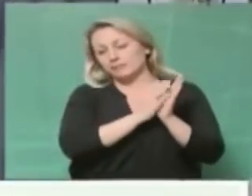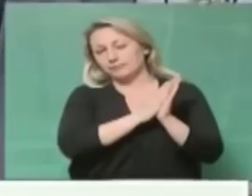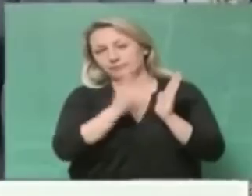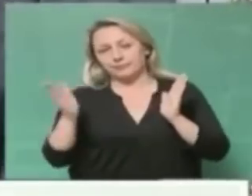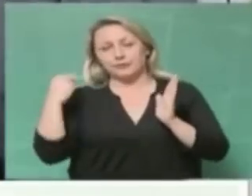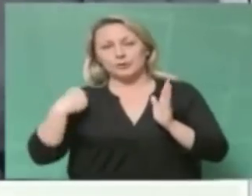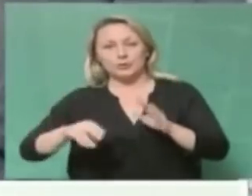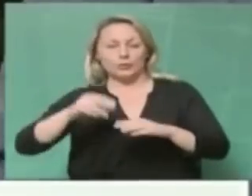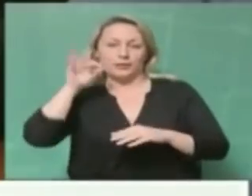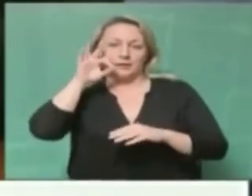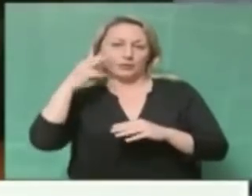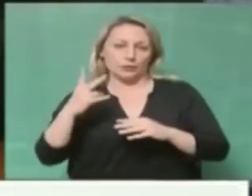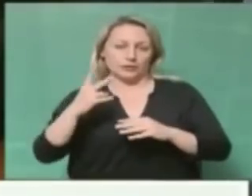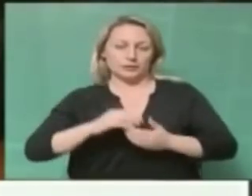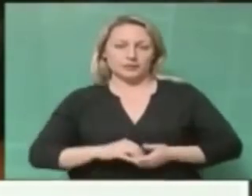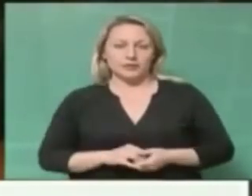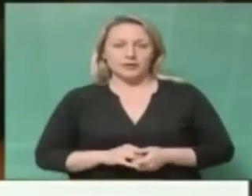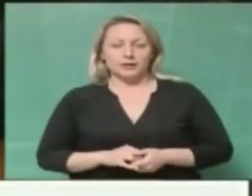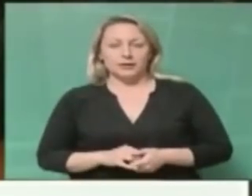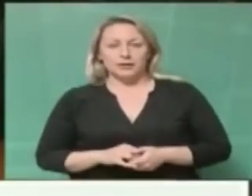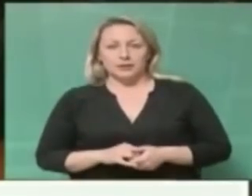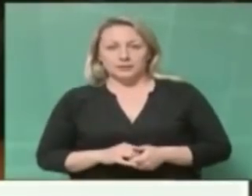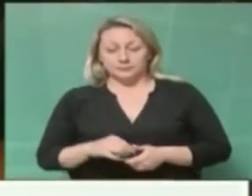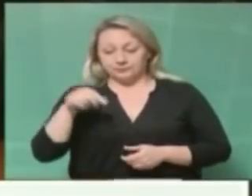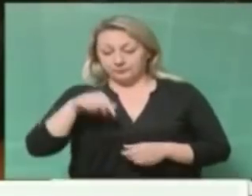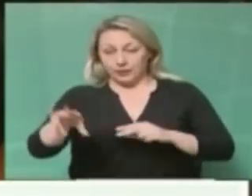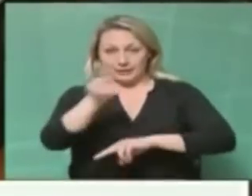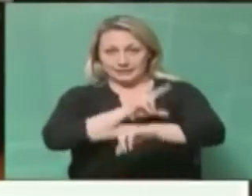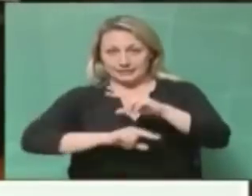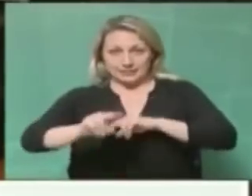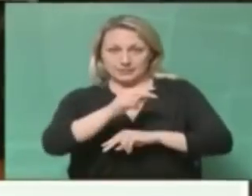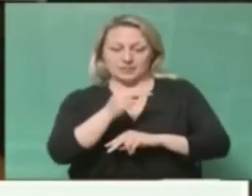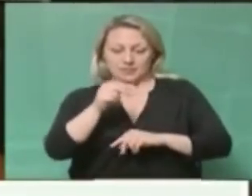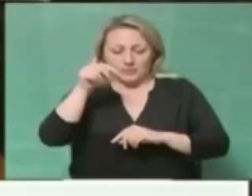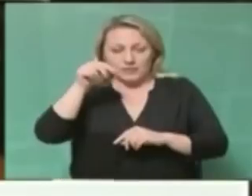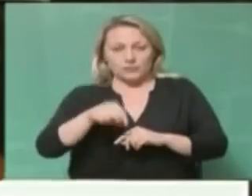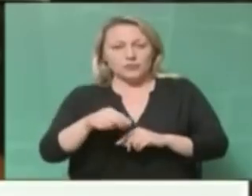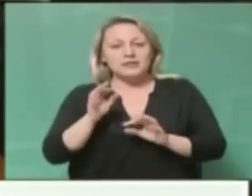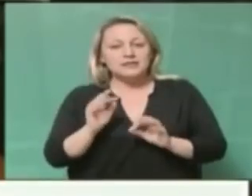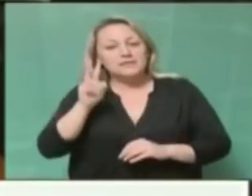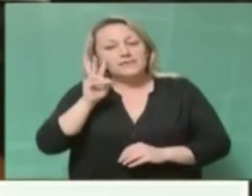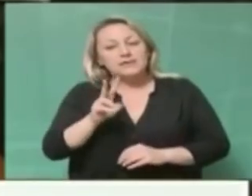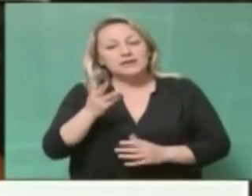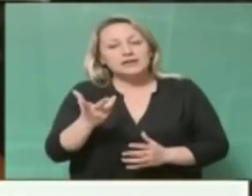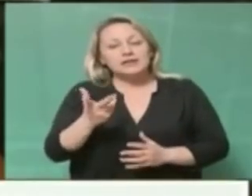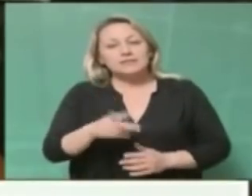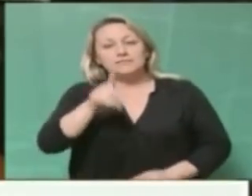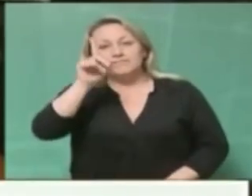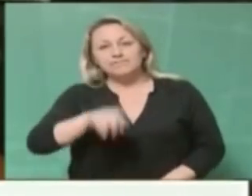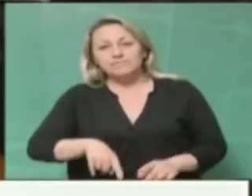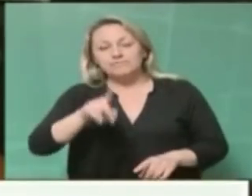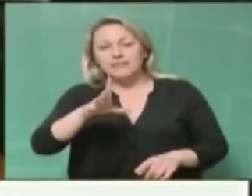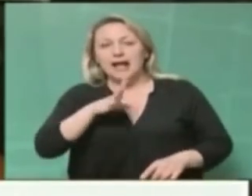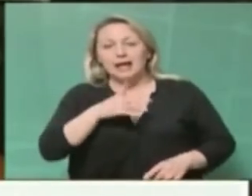Λοιπόν, όπως προκύπτει τώρα και για το ζήτημα το οποίο συζητάμε και το οποίο εν τέλει φοβίζει και αναγκάζει ορισμένους